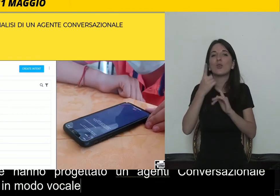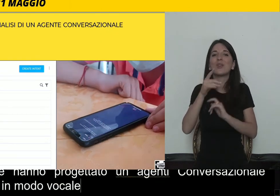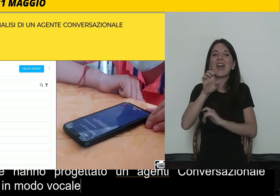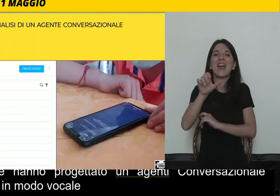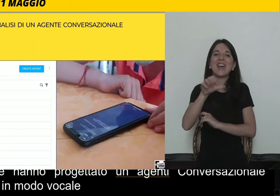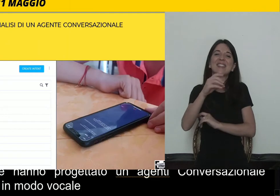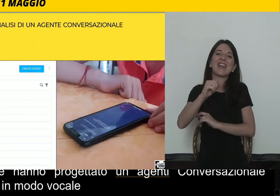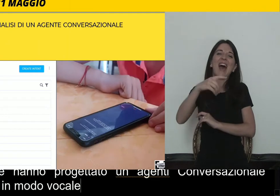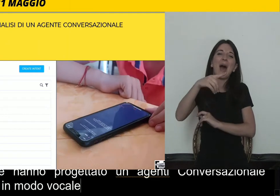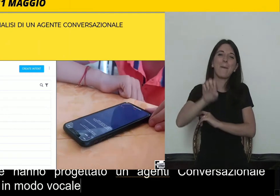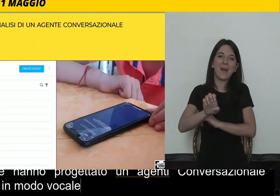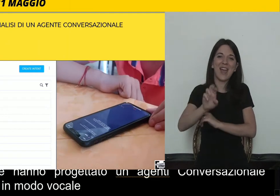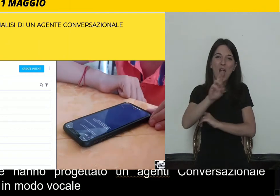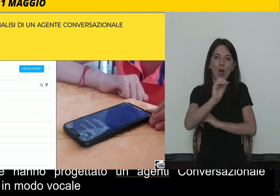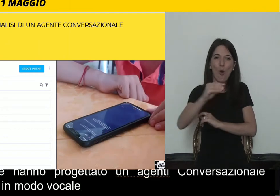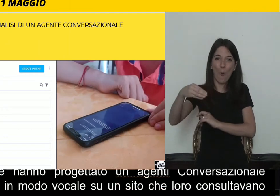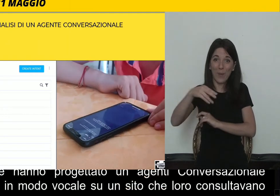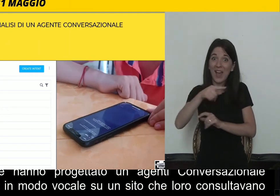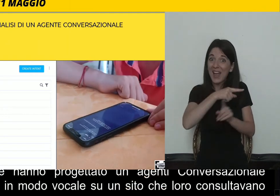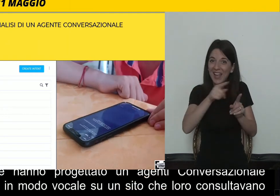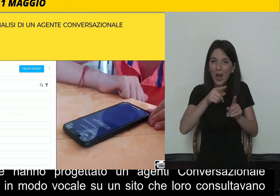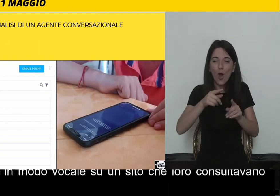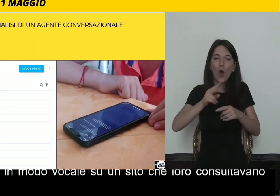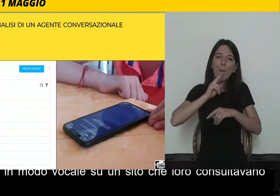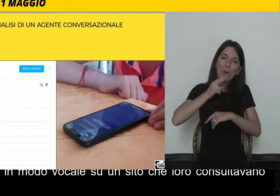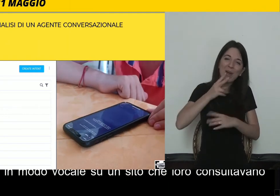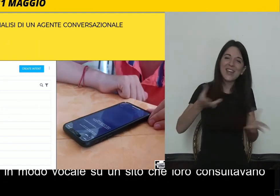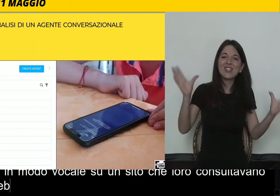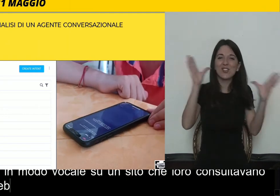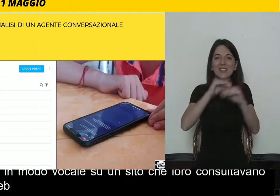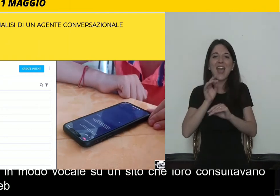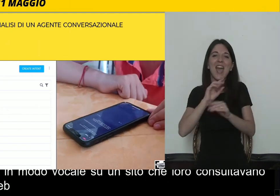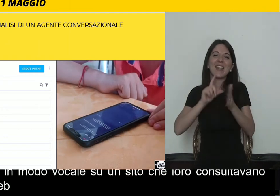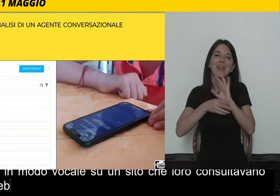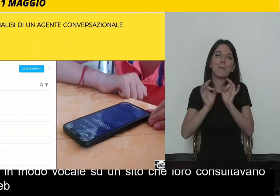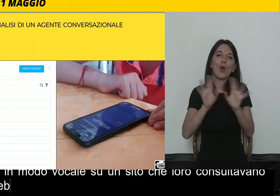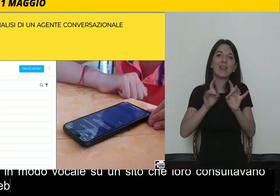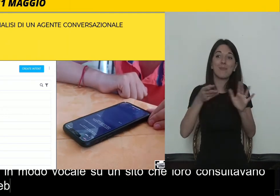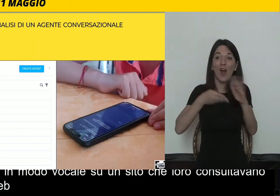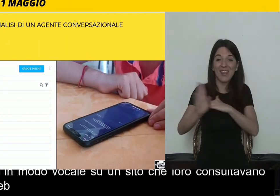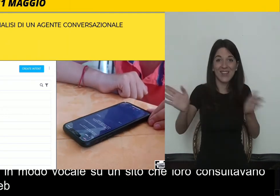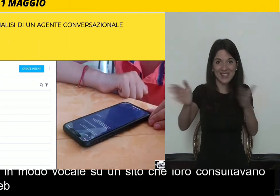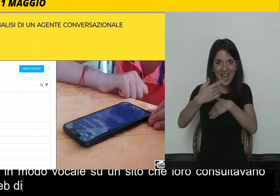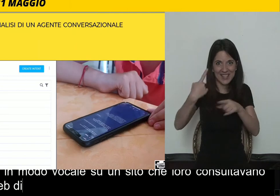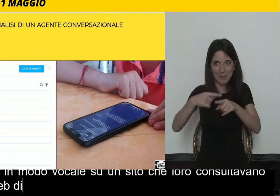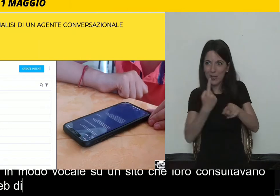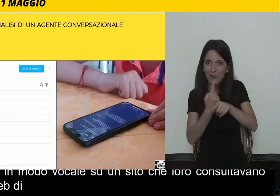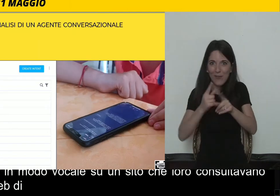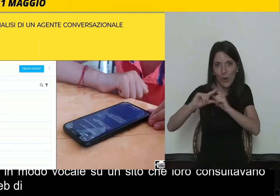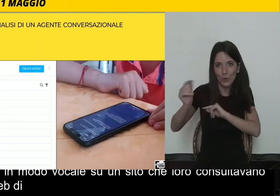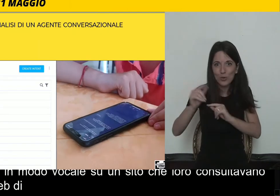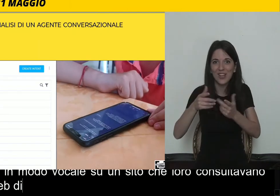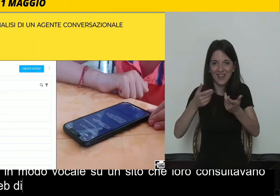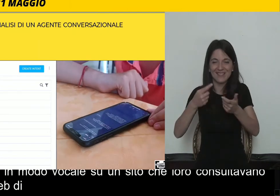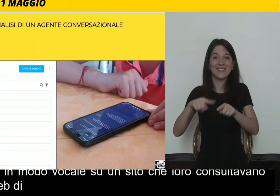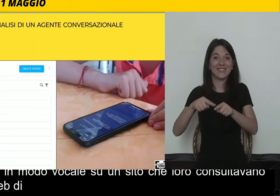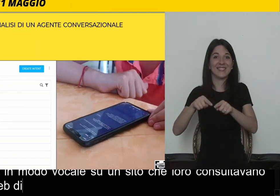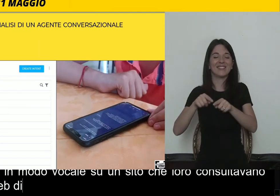dove loro passavano i pomeriggi e le serate nel tempo libero. E quindi abbiamo provato a dire, vediamo come